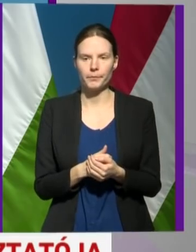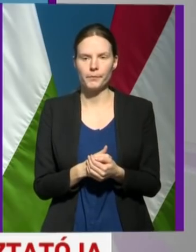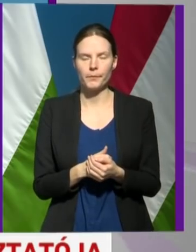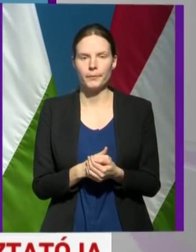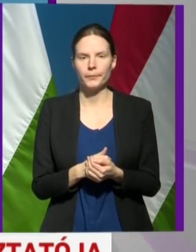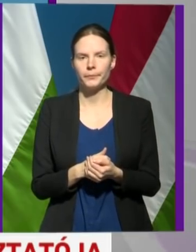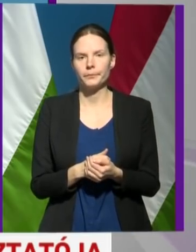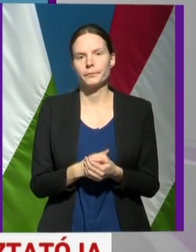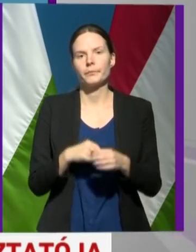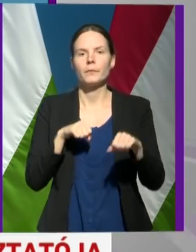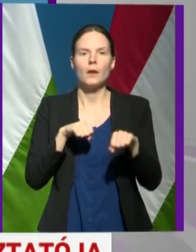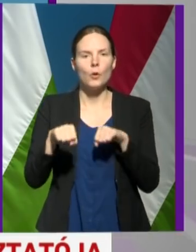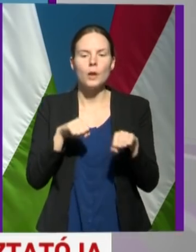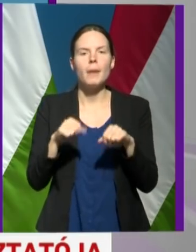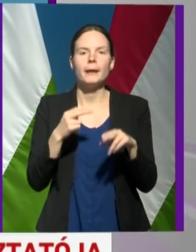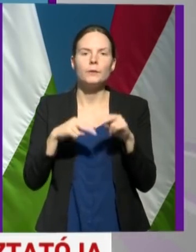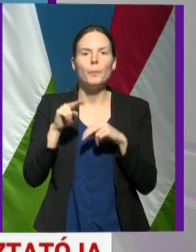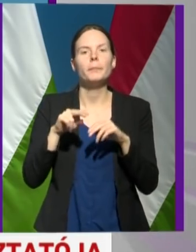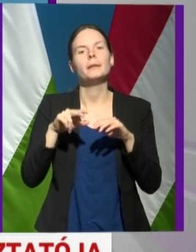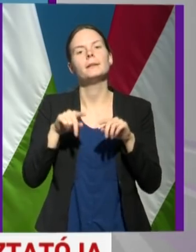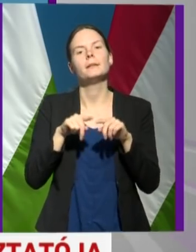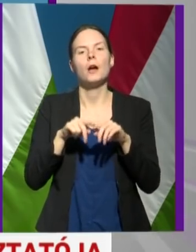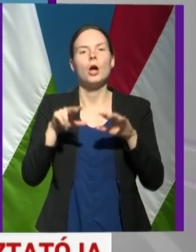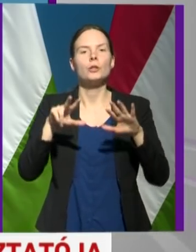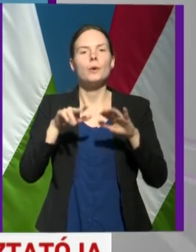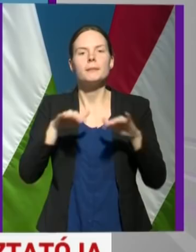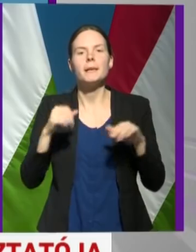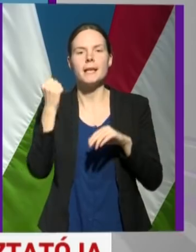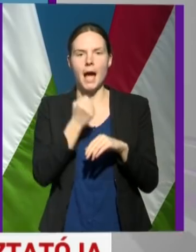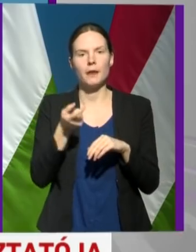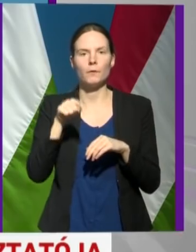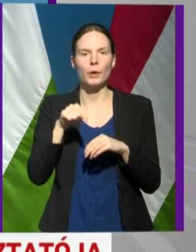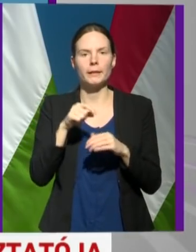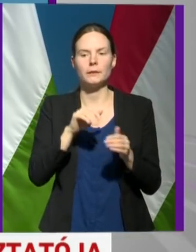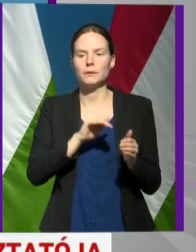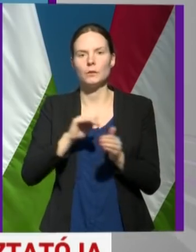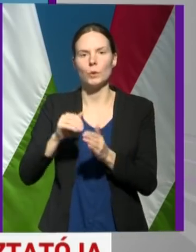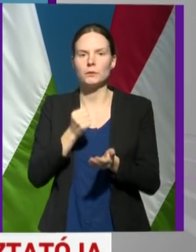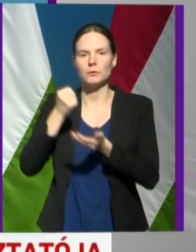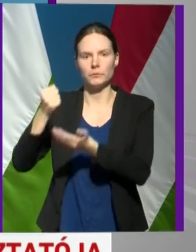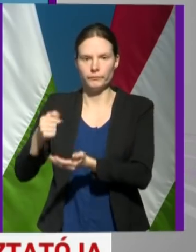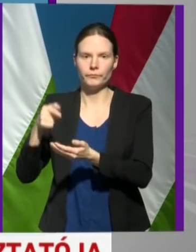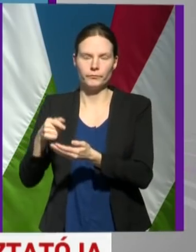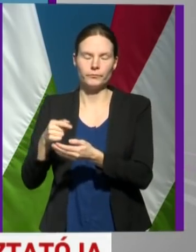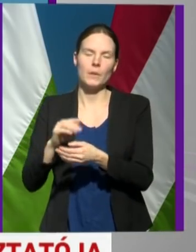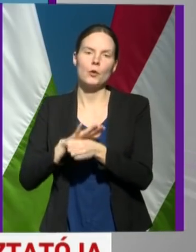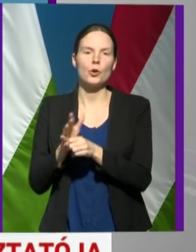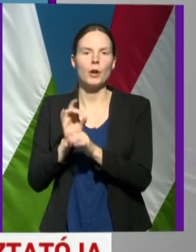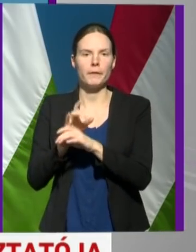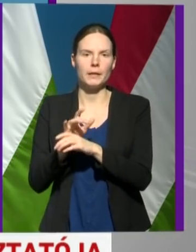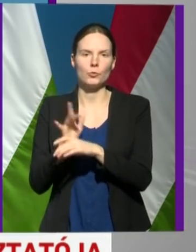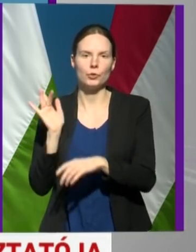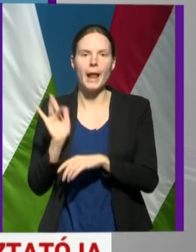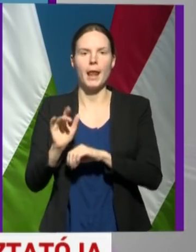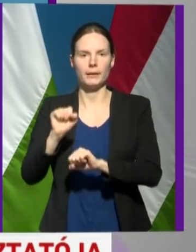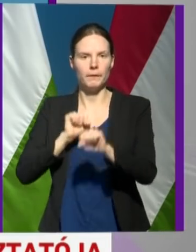A kormány több mint 8 milliárd forintot különítette el az új koronavírus elleni védekezés érdekében, amelyet